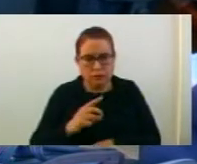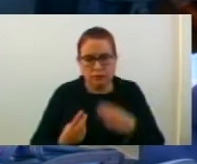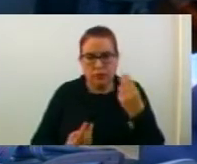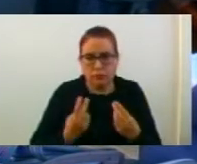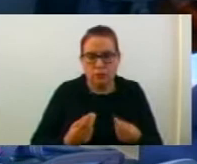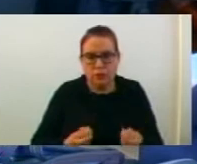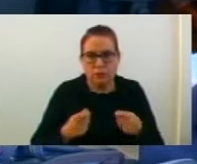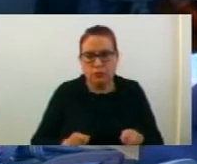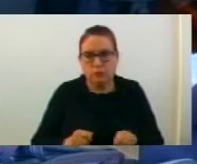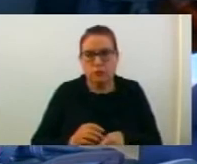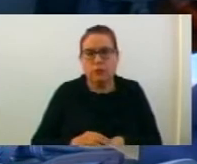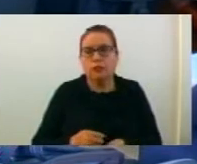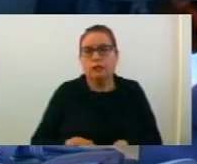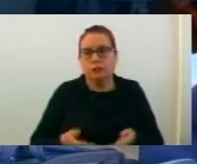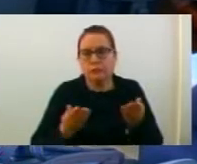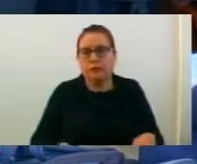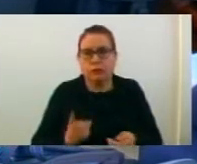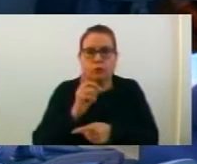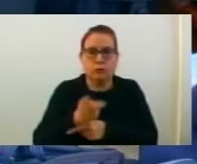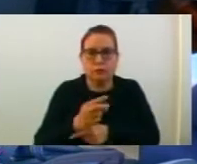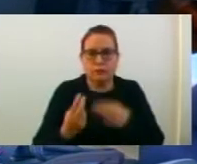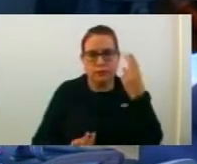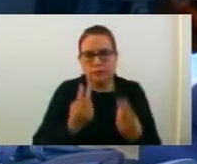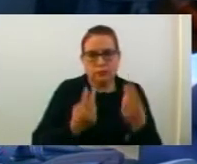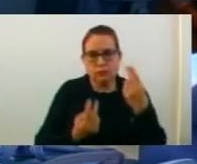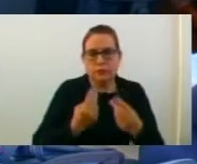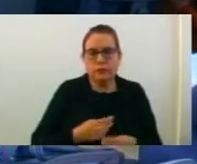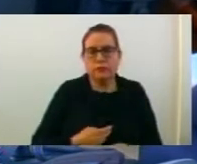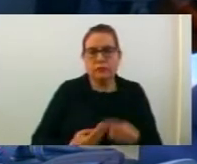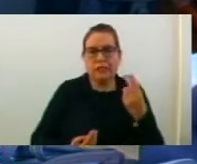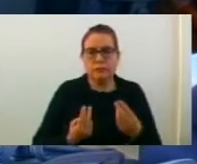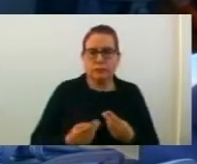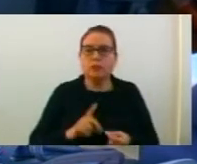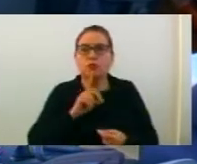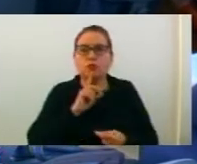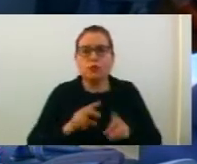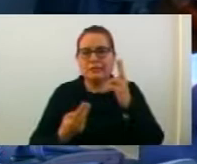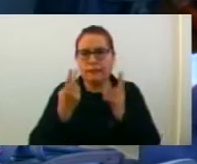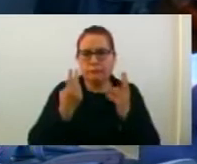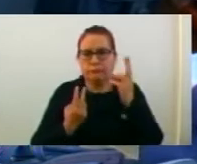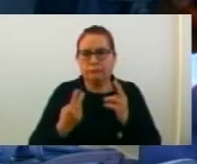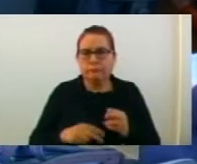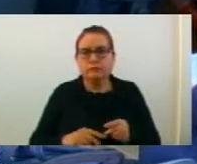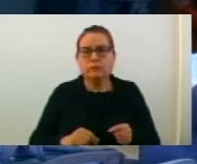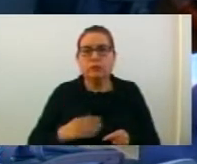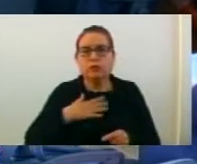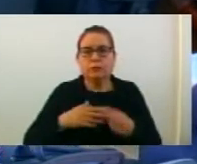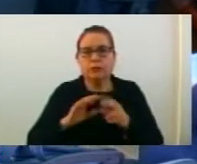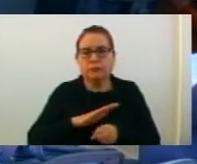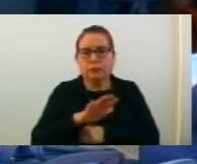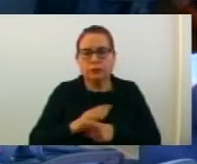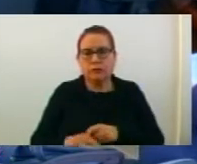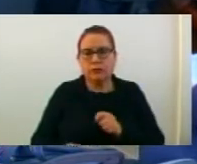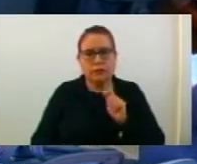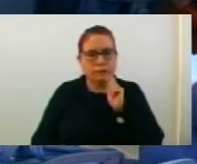ба разбор, го заключувам претресот и предлог од луката со предлог од комисијата и ја ставам нагласне. Кој е за? Кој е против?